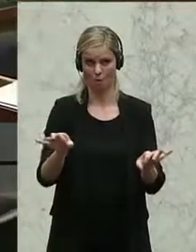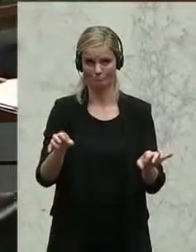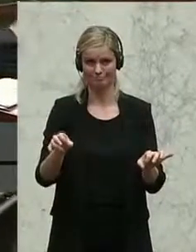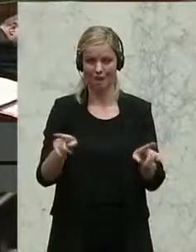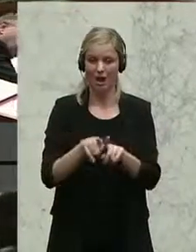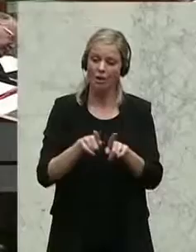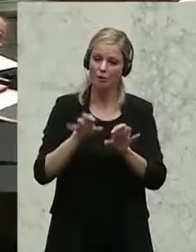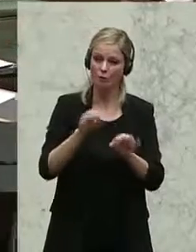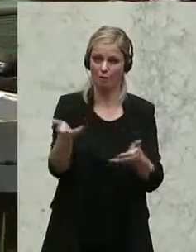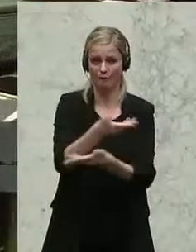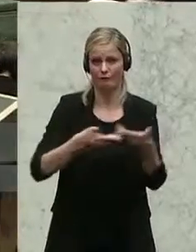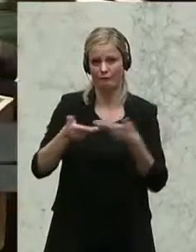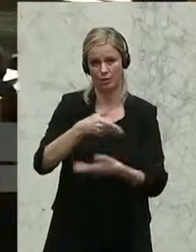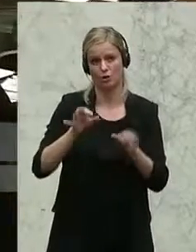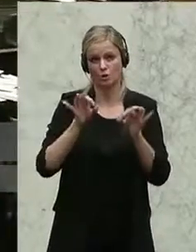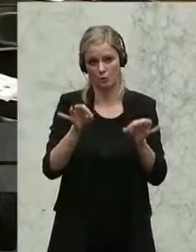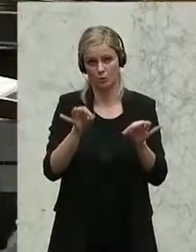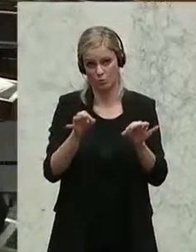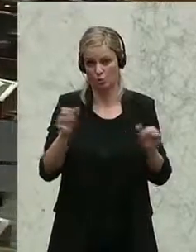belebt die Wirtschaft wirklich.